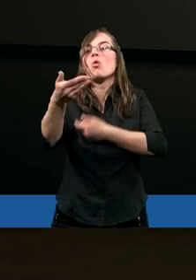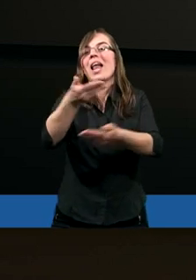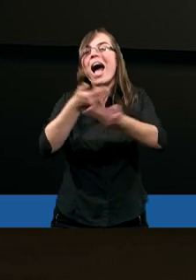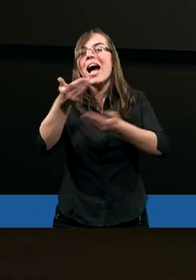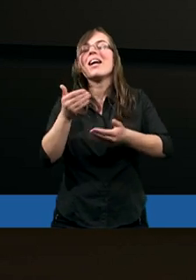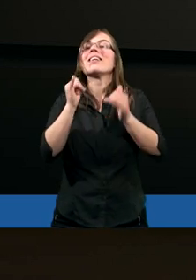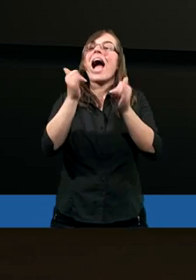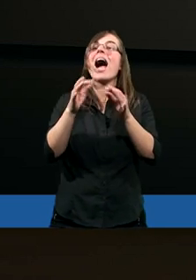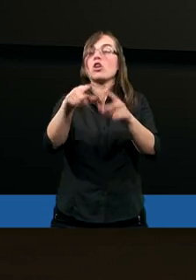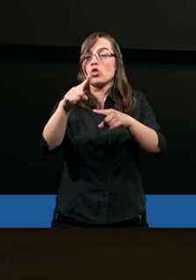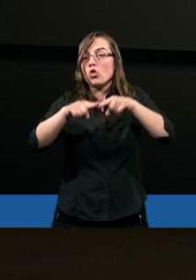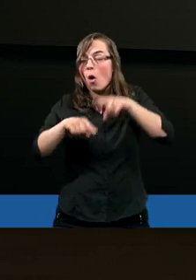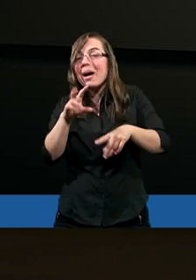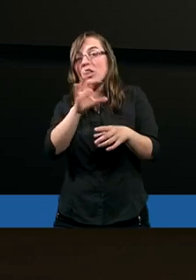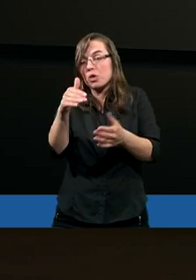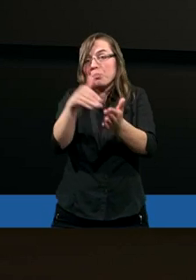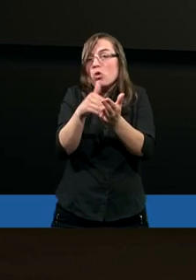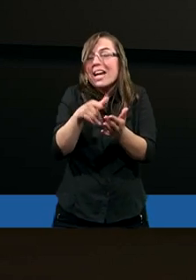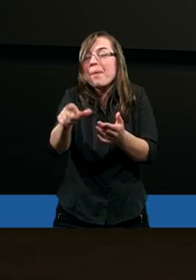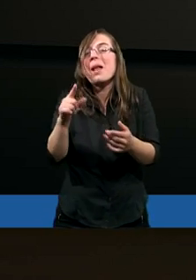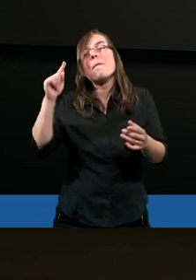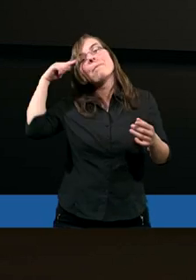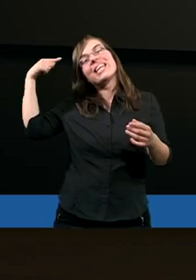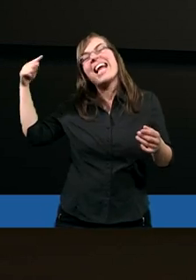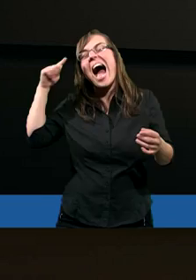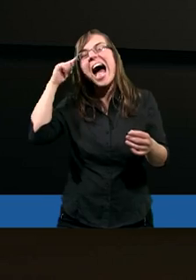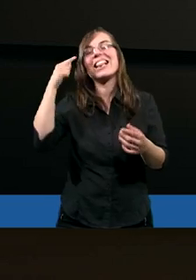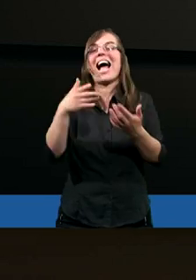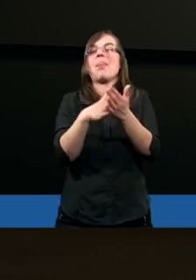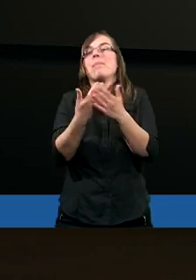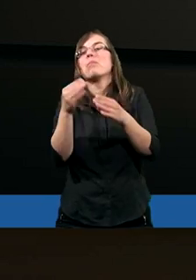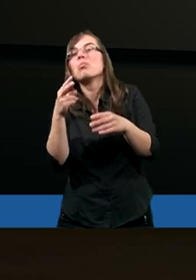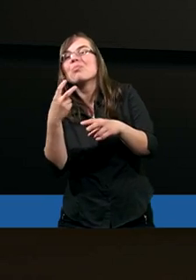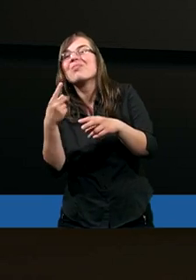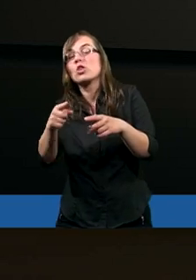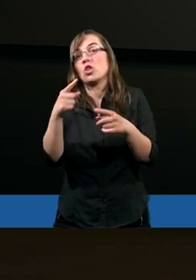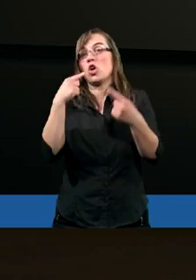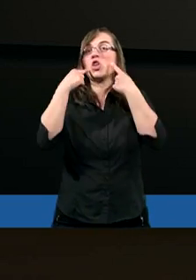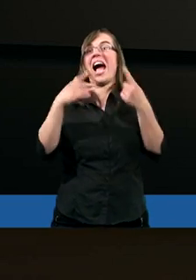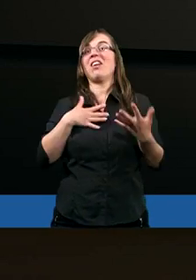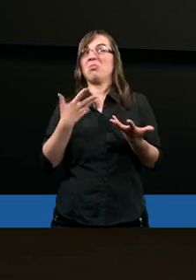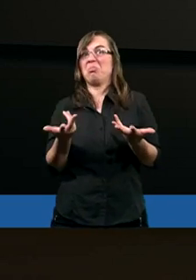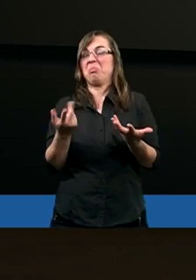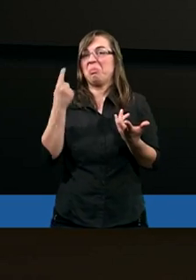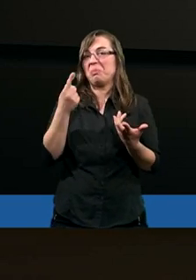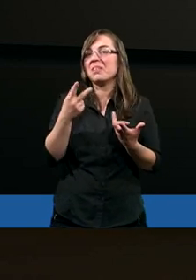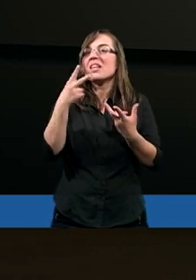jedyna chyba jesteś tu normalna i nie potrzebujesz psychiatry. I to było tak niby śmiechem, żartem i ja prosto odpowiedziałam, dlatego że ja wierzę w Boga i czytam